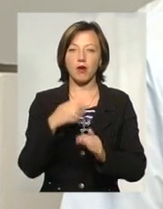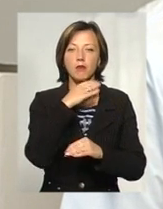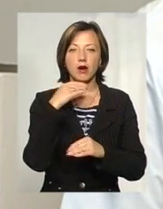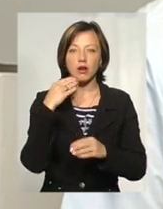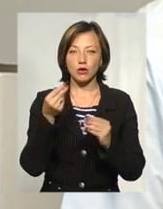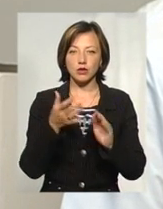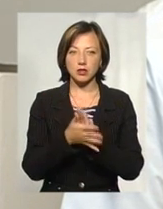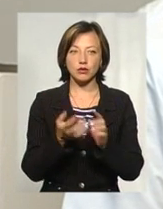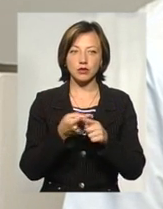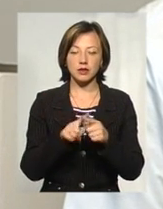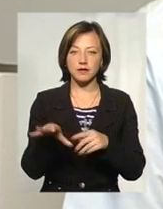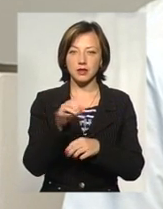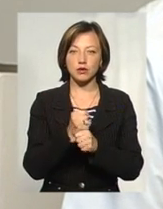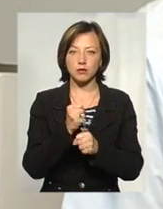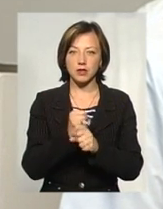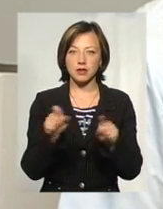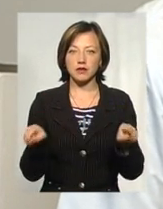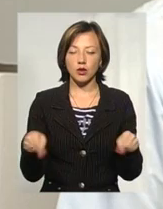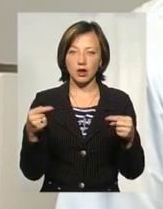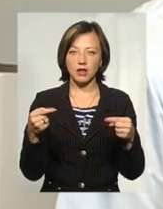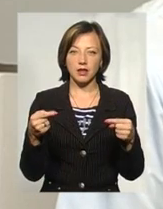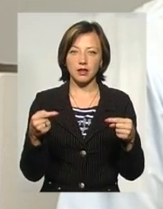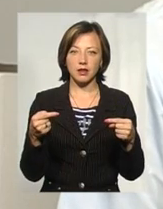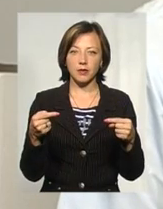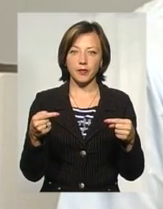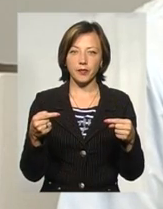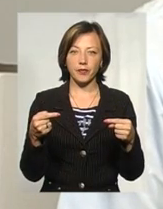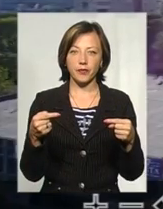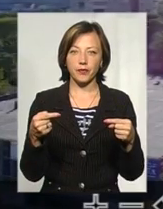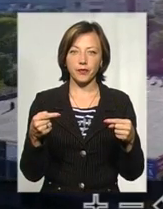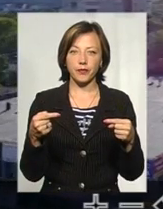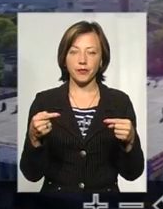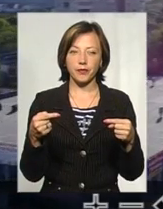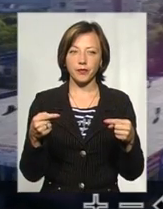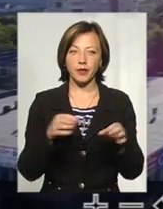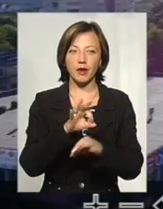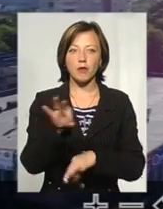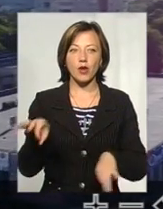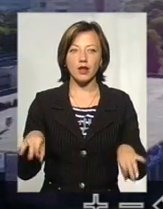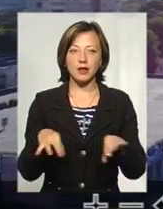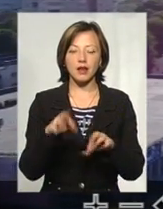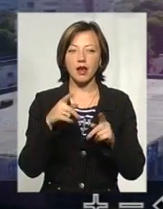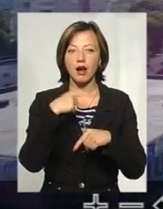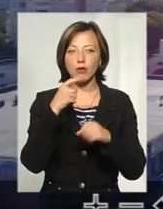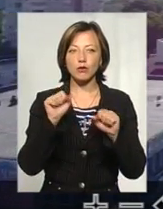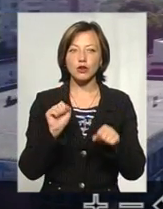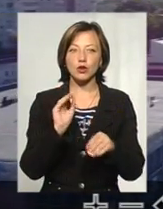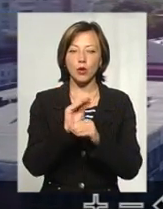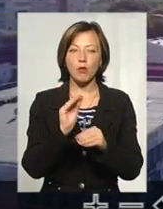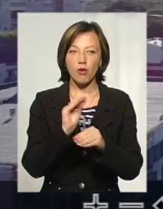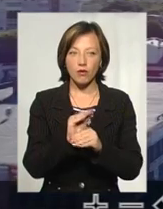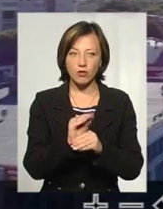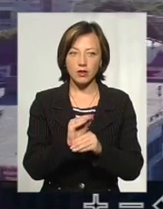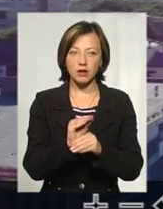піде на те, щоб це все обробити і створити з нього такий проєкт. Його можна буде доповнювати.